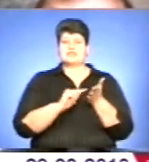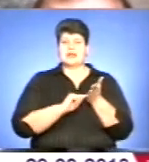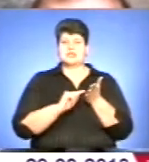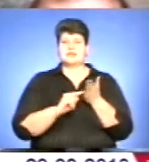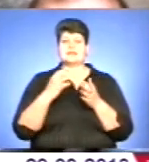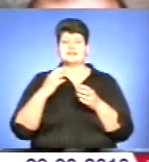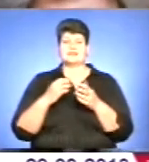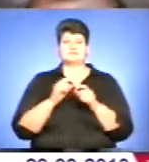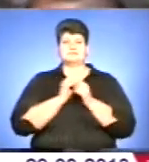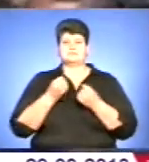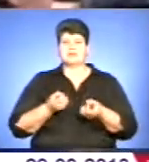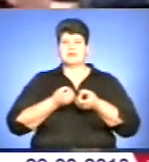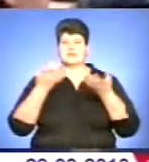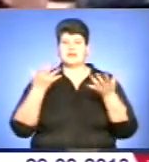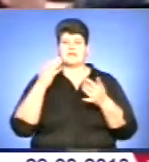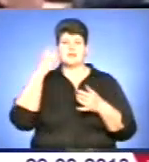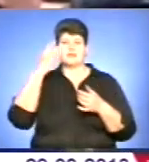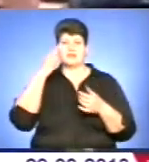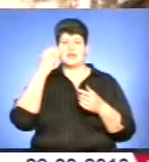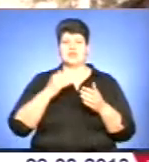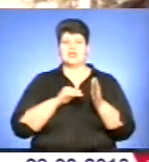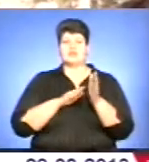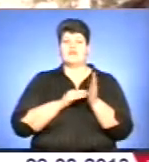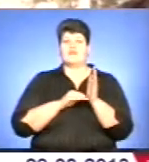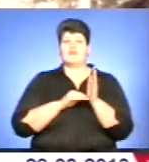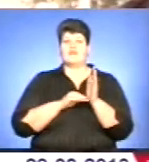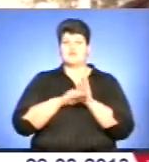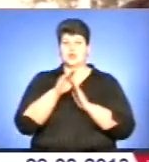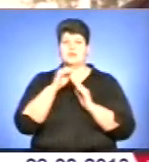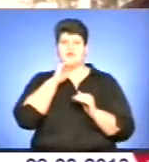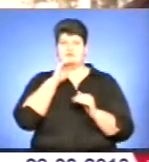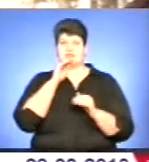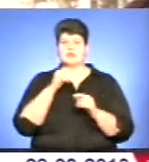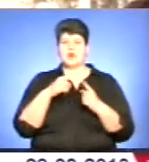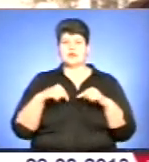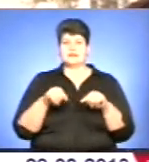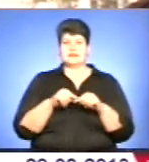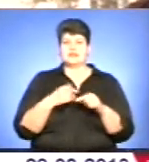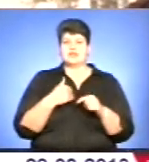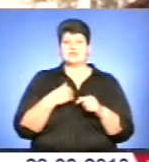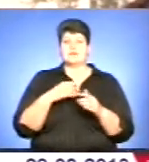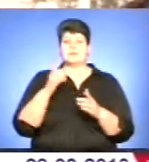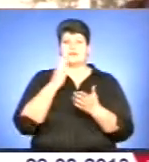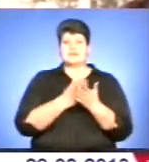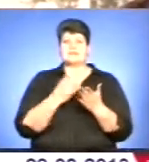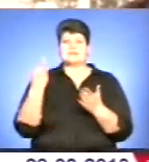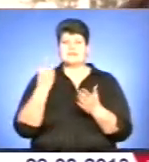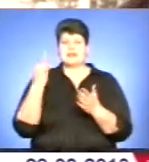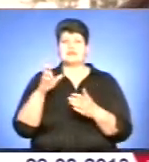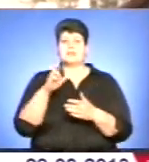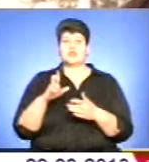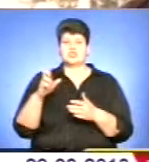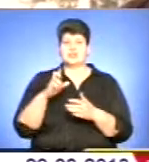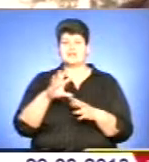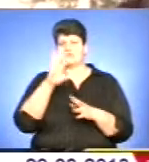яскраві ідеї та високий професіоналізм організаторів. Наша мета – зацікавити, по-перше, самих бережанців, по-друге, людей із області,